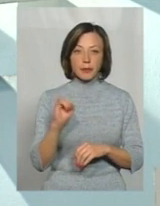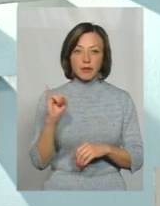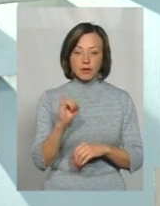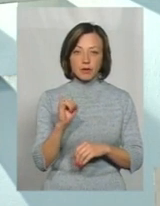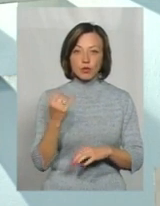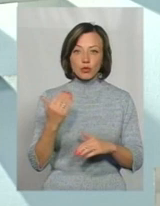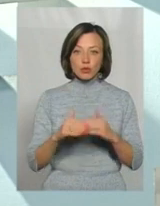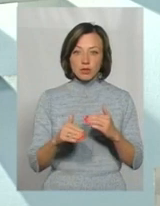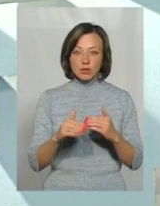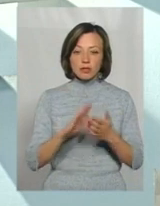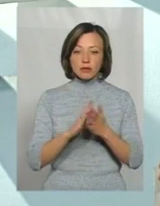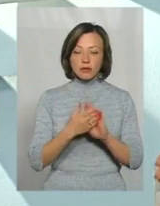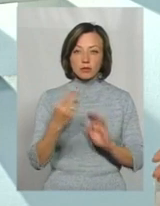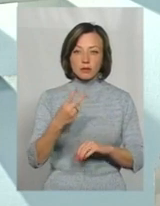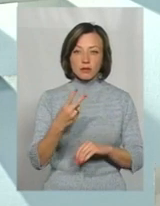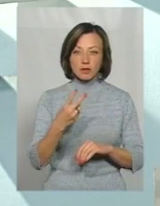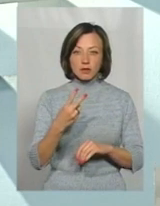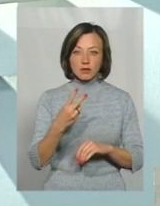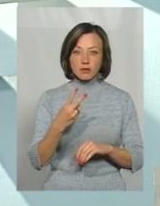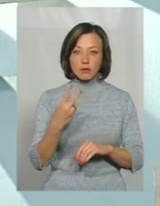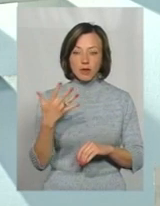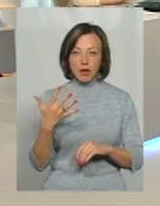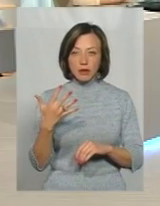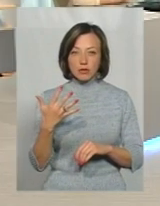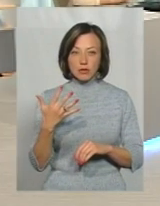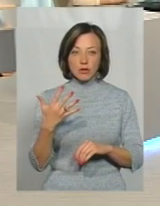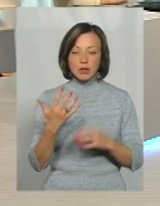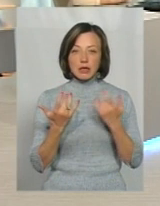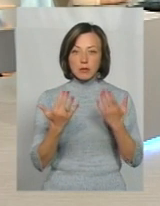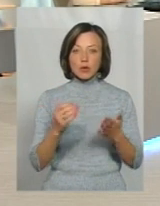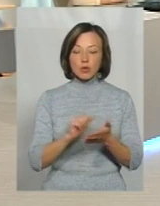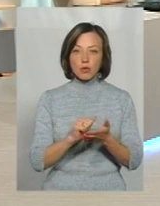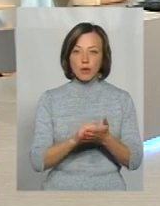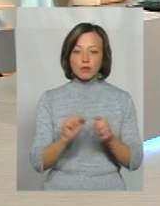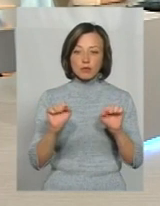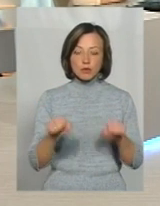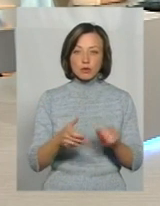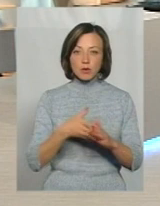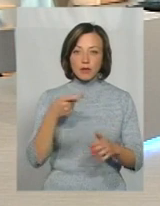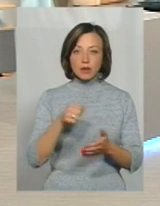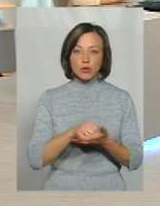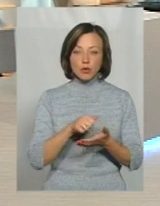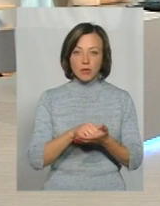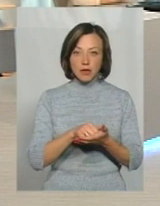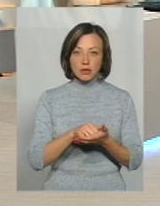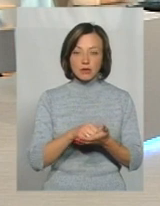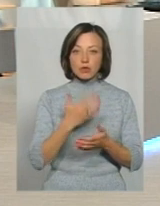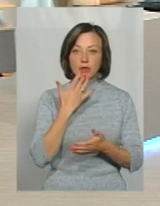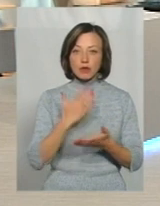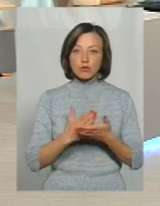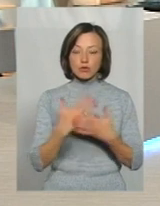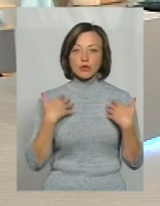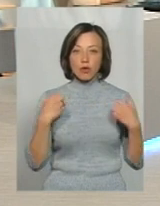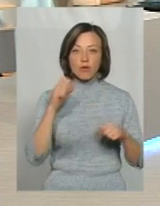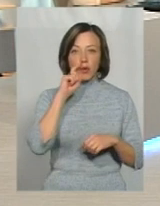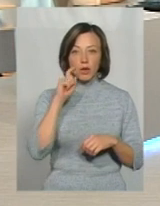вже станом на 25, коли буде набір документів, коли можна буде подавати документи до Національної служби здоров